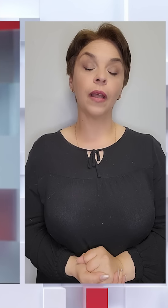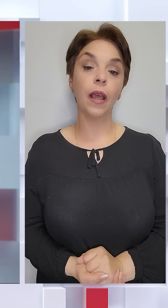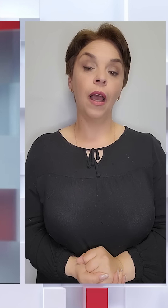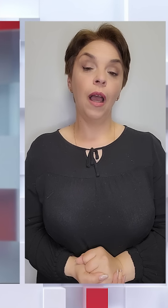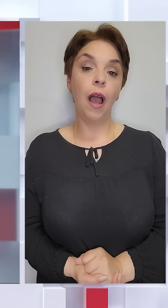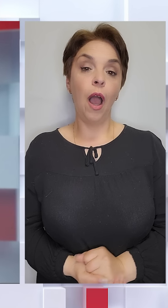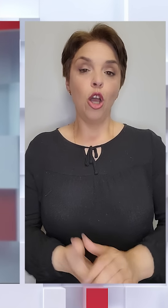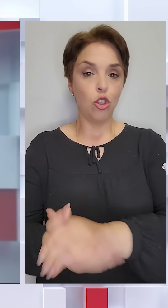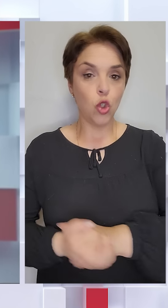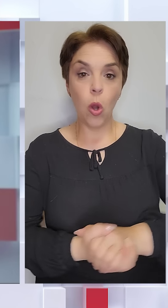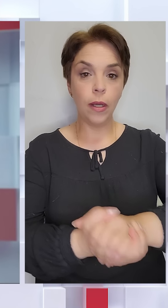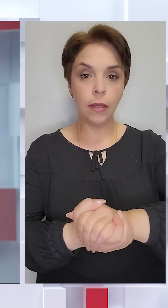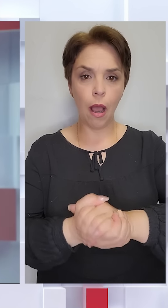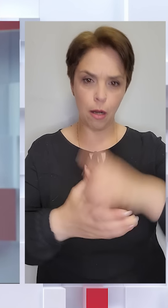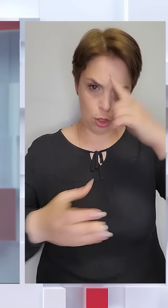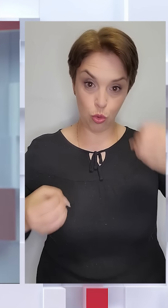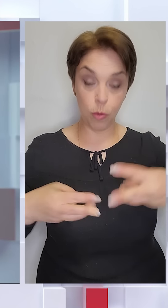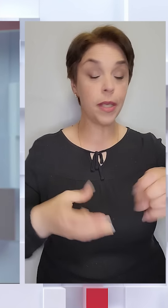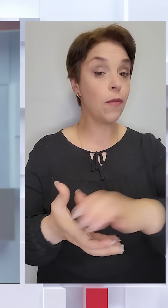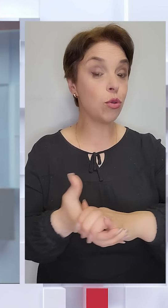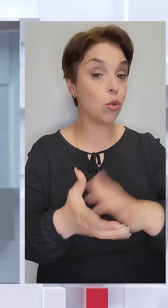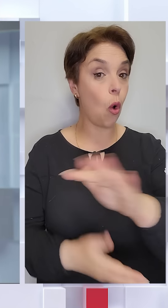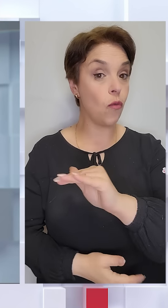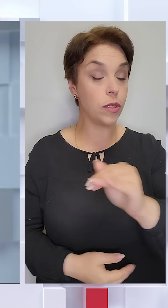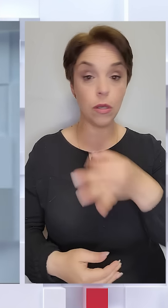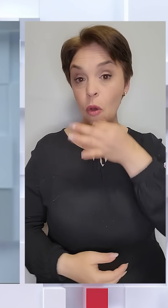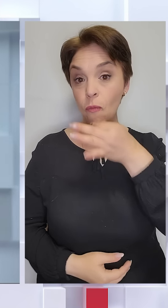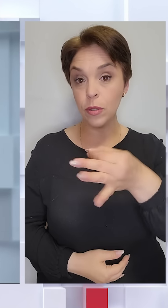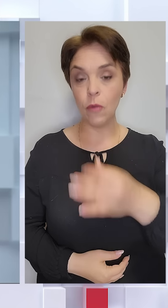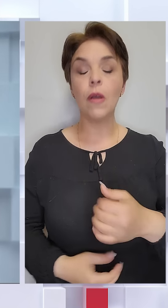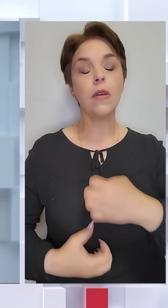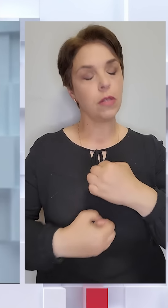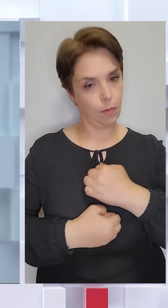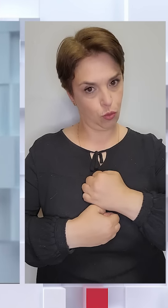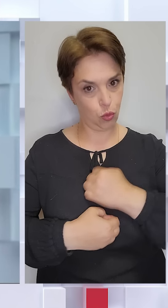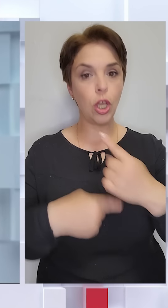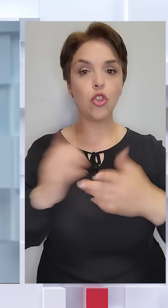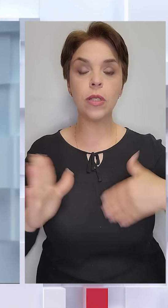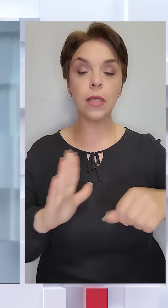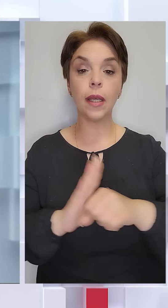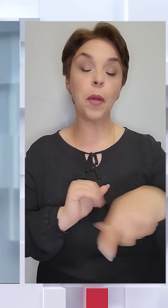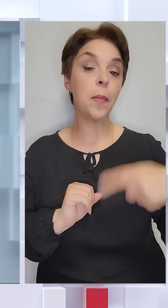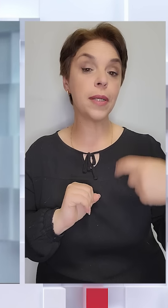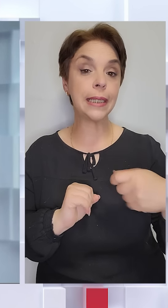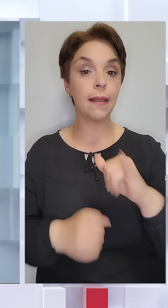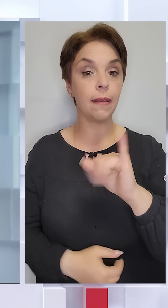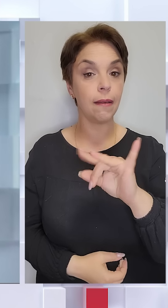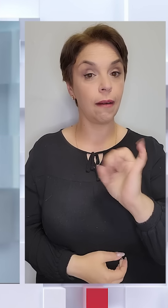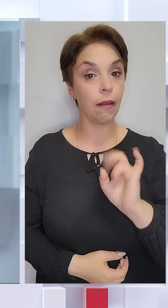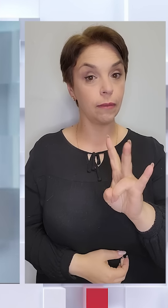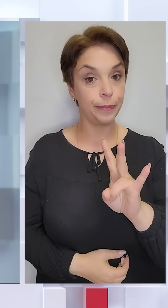Солідарність розбрату. Євросоюз офіційно висловив щирі співчуття через загибель президента Ірану.